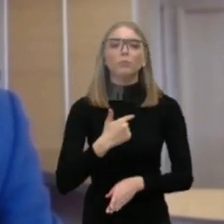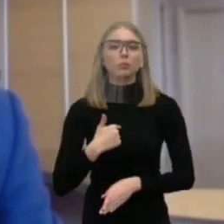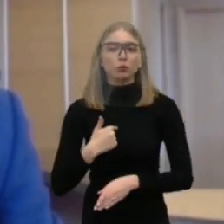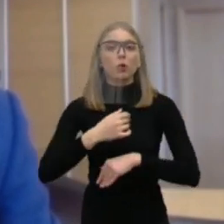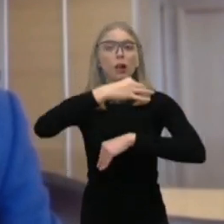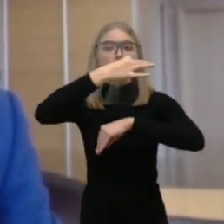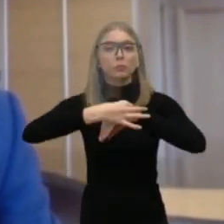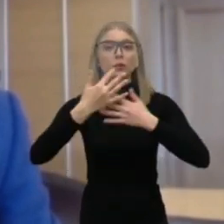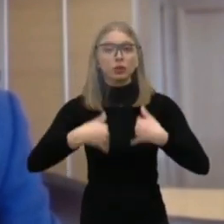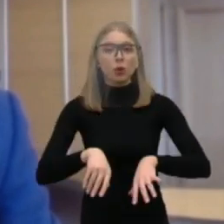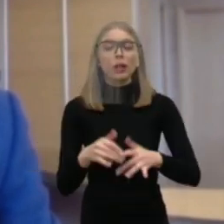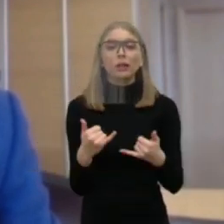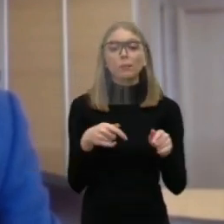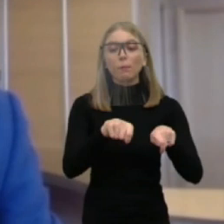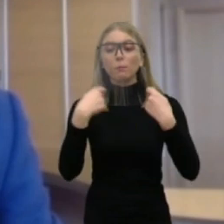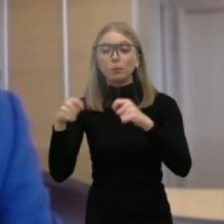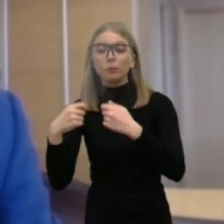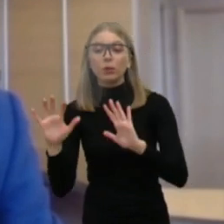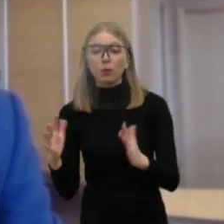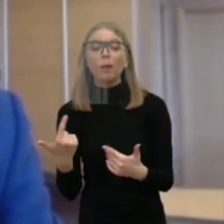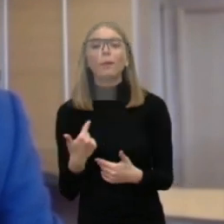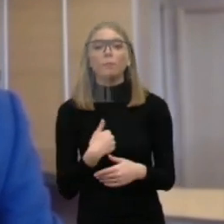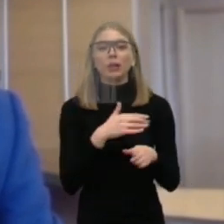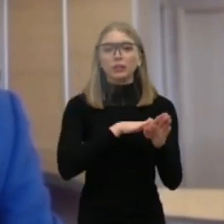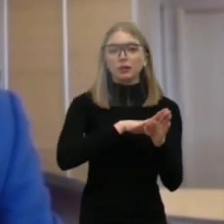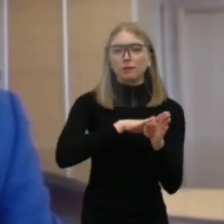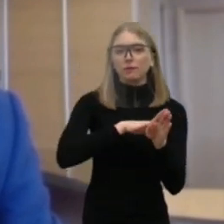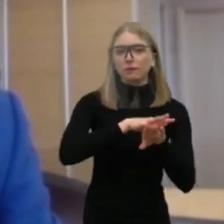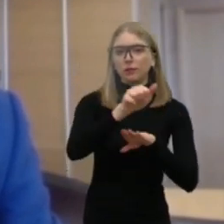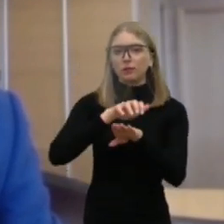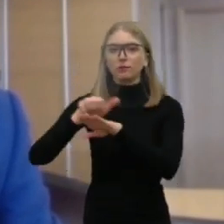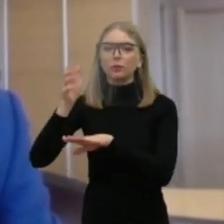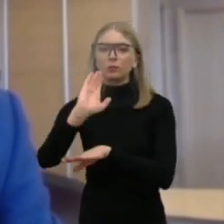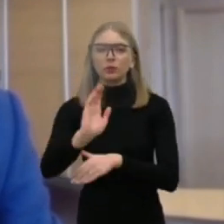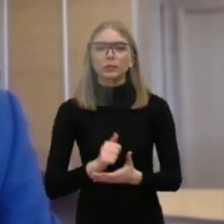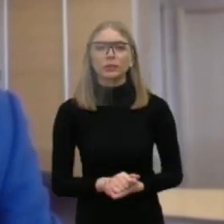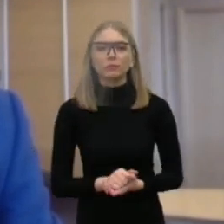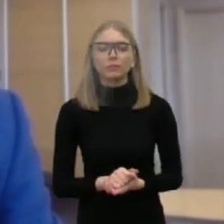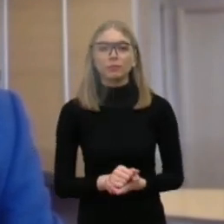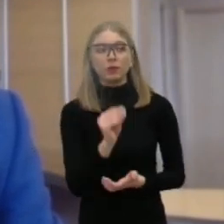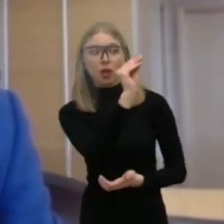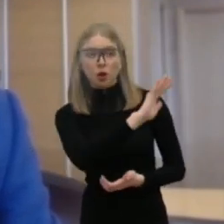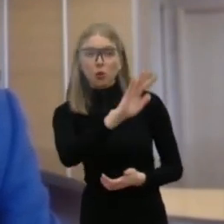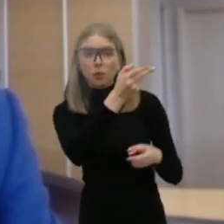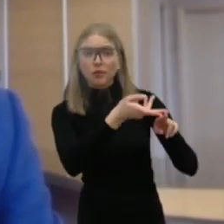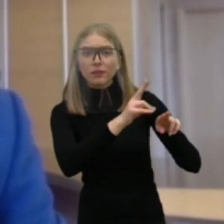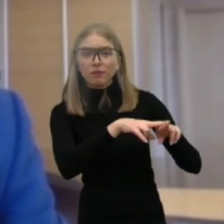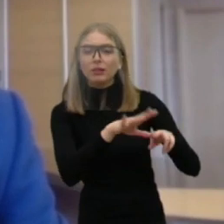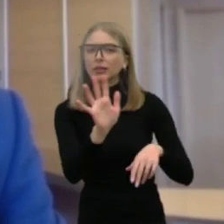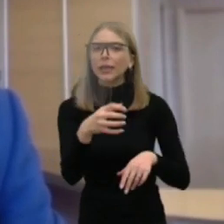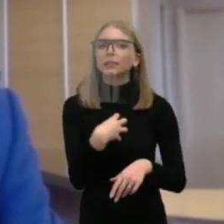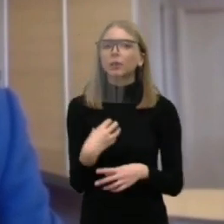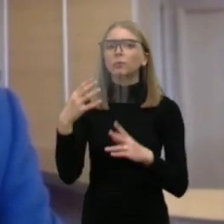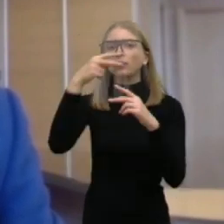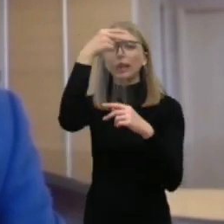tuos pažeidimus ištaisytumėm ne vardan Europos, bet vardan Lietuvos gamtos. Konkretus įsiparygojimai